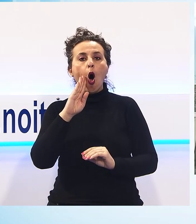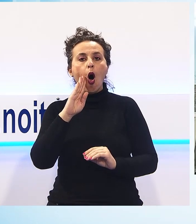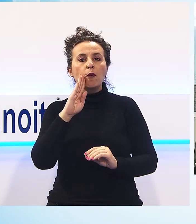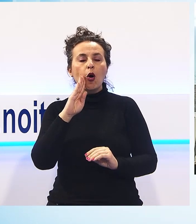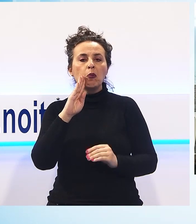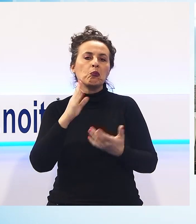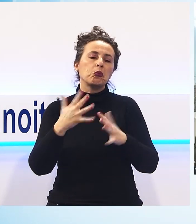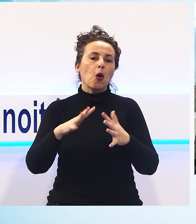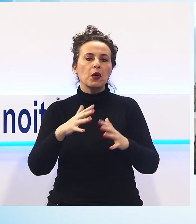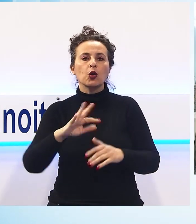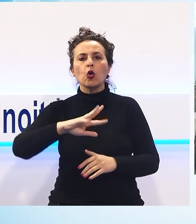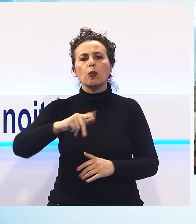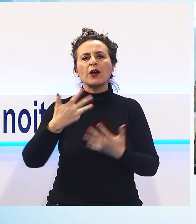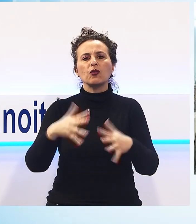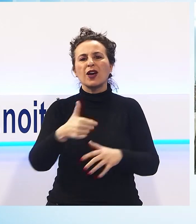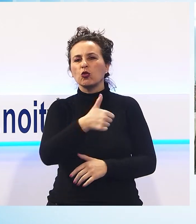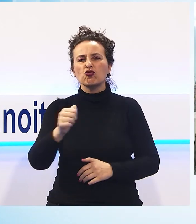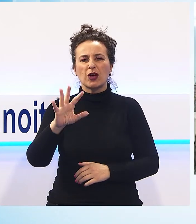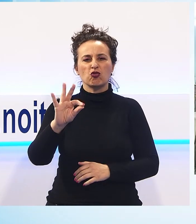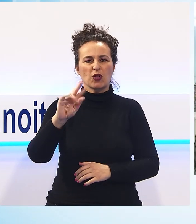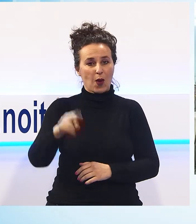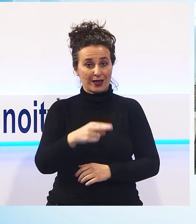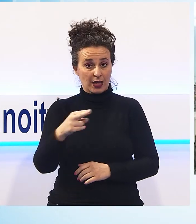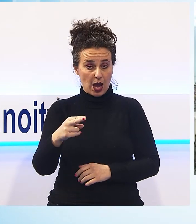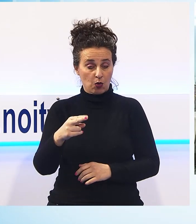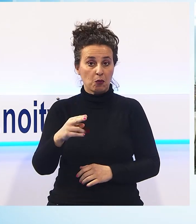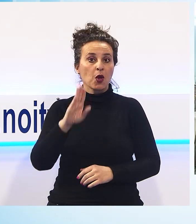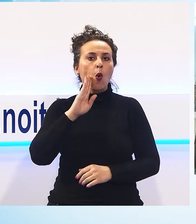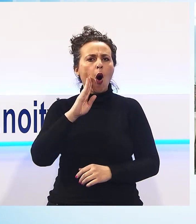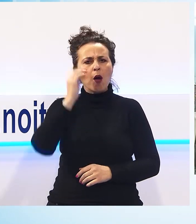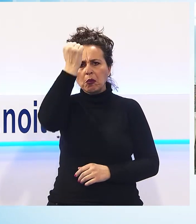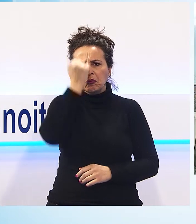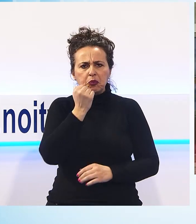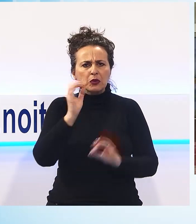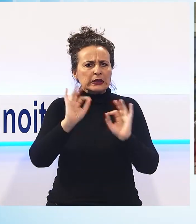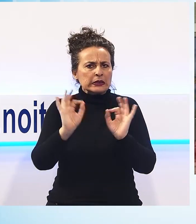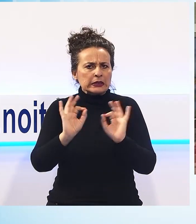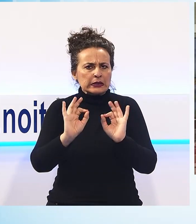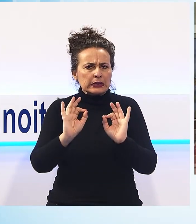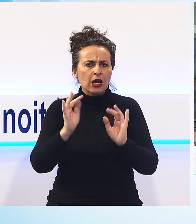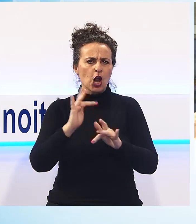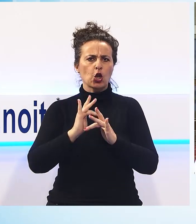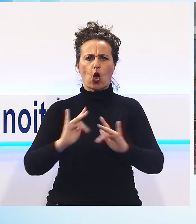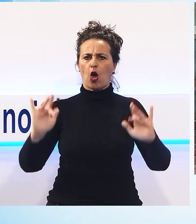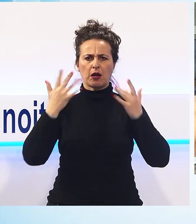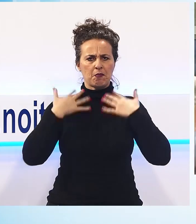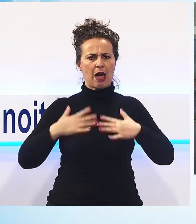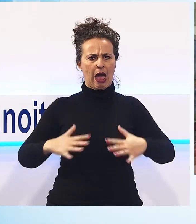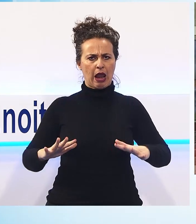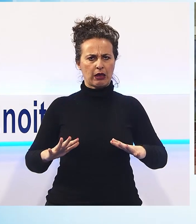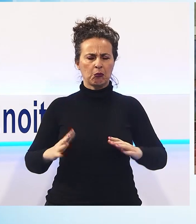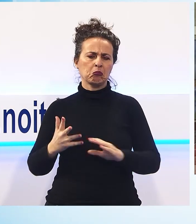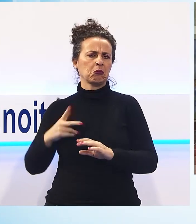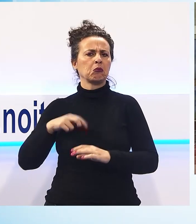150 euro. Il rapinatore che era avvolto scoperto è entrato nella sala come fosse un normale cliente ma una volta